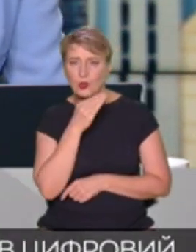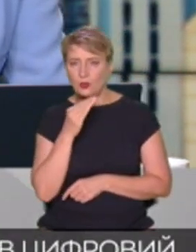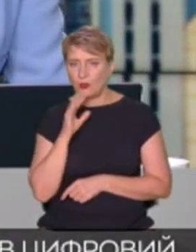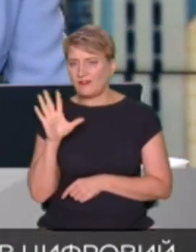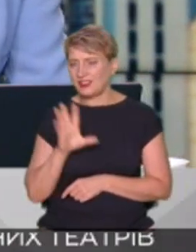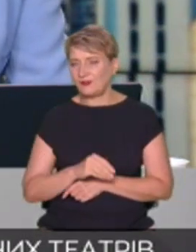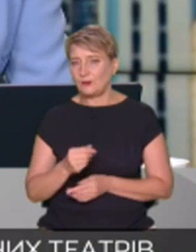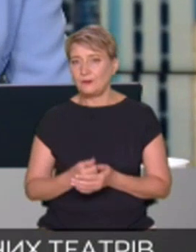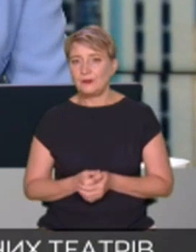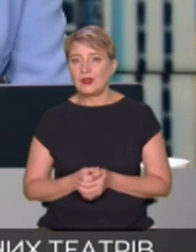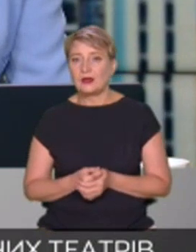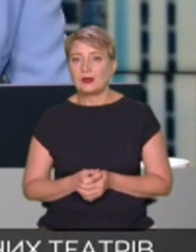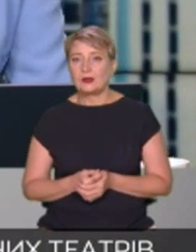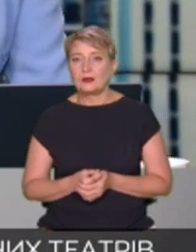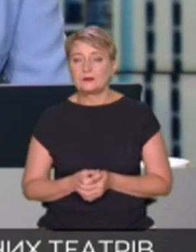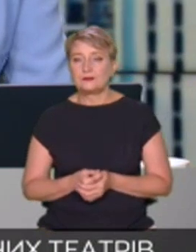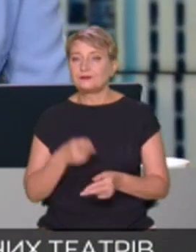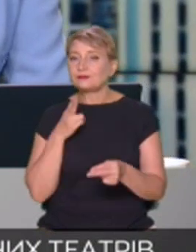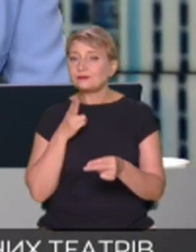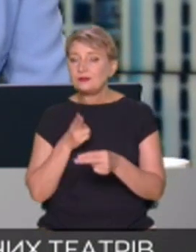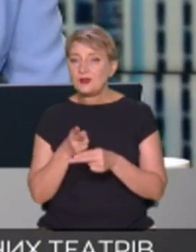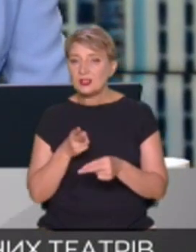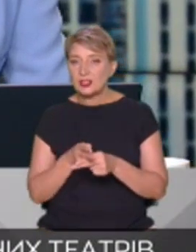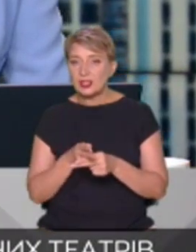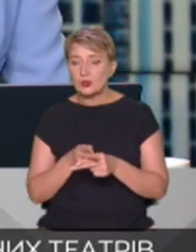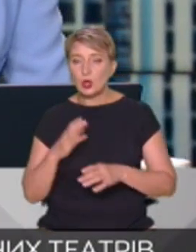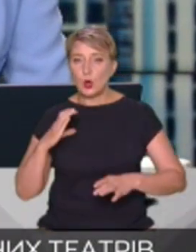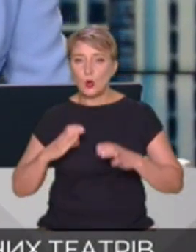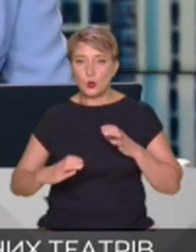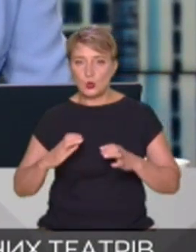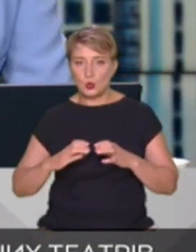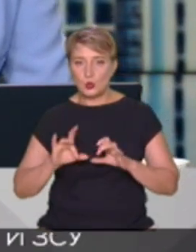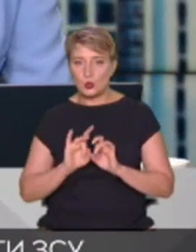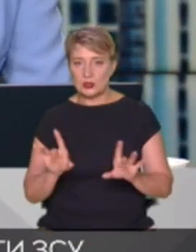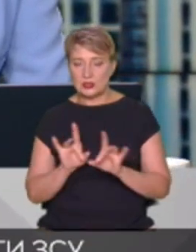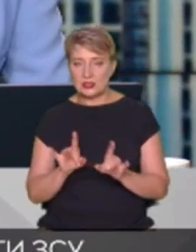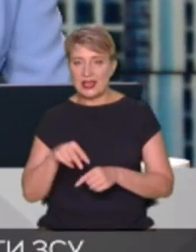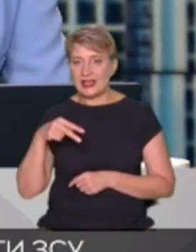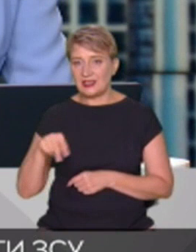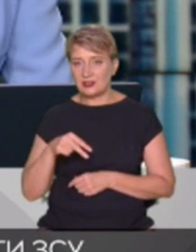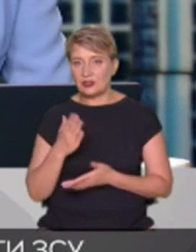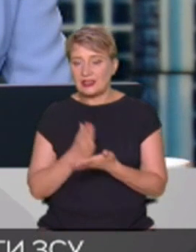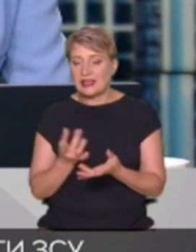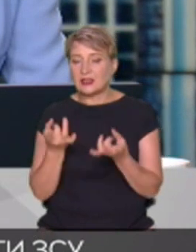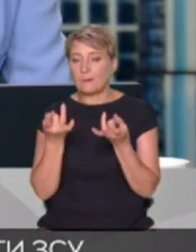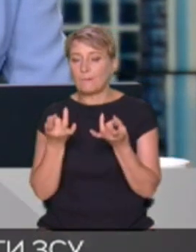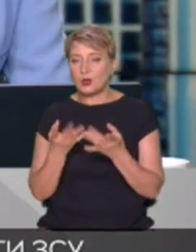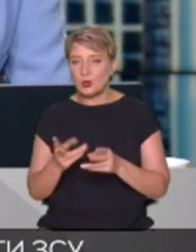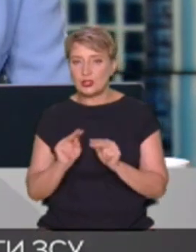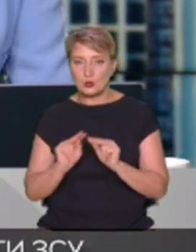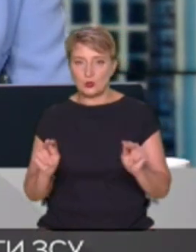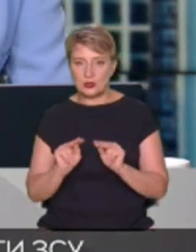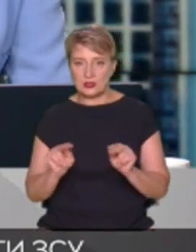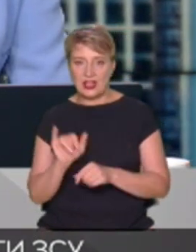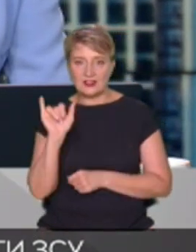власне, розумієте, шкідний курс літератури наразі є таким спрощеним курсом вузівської